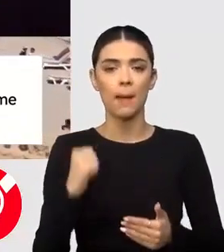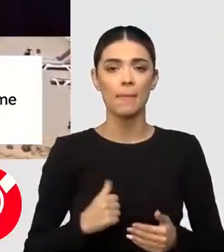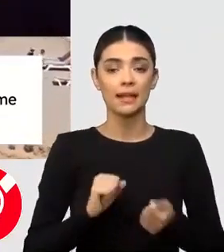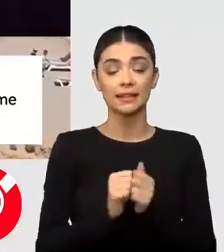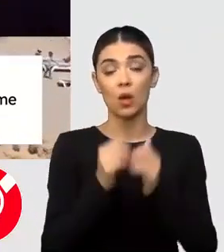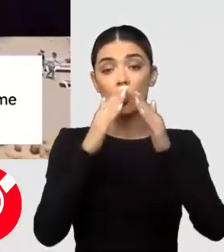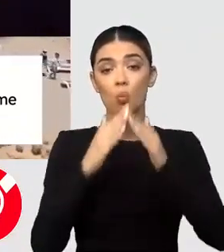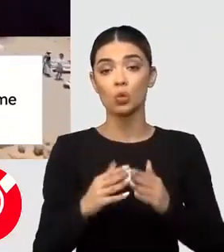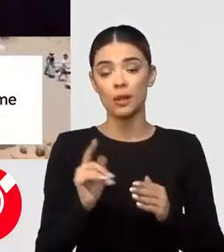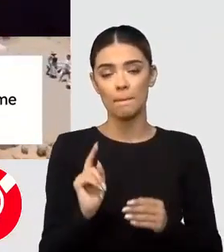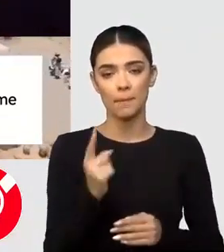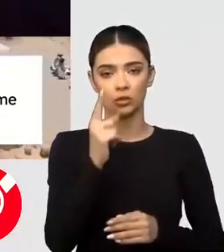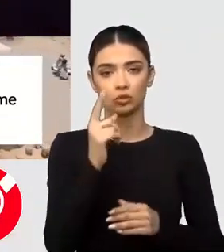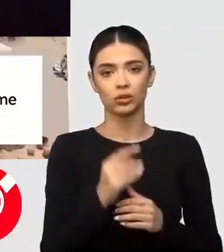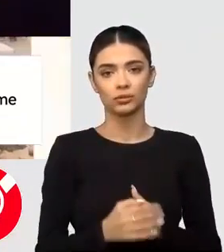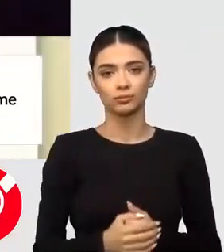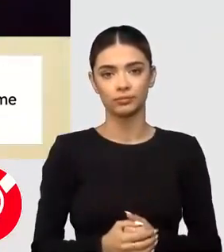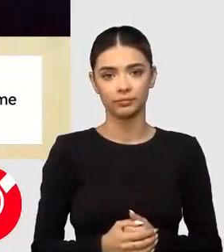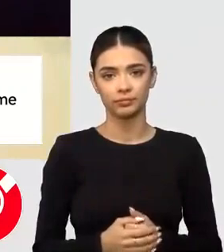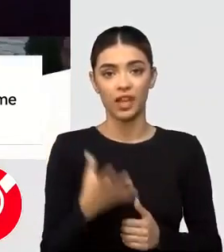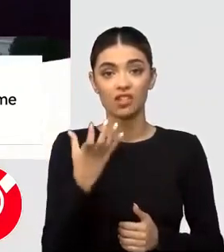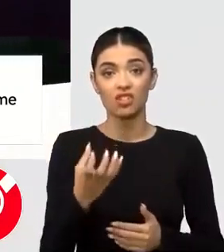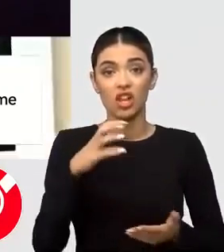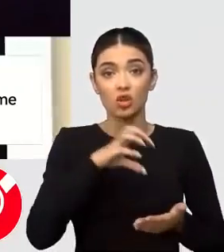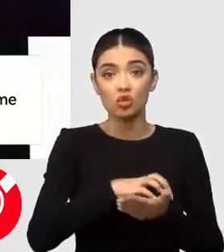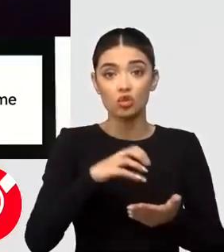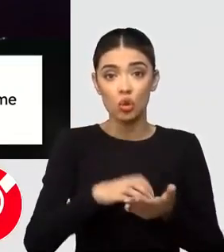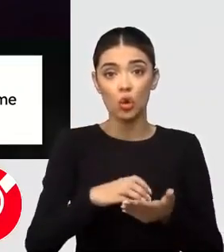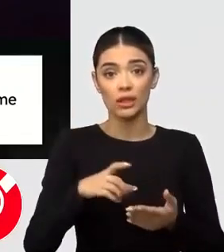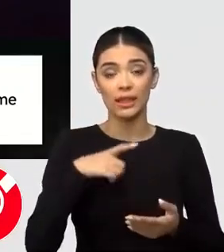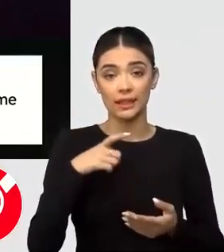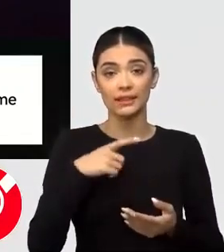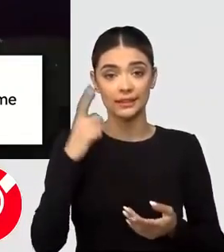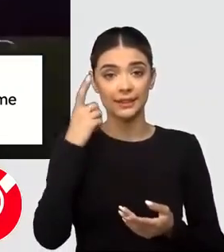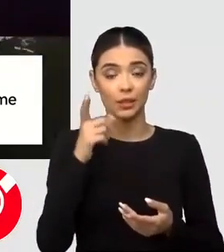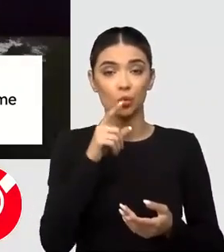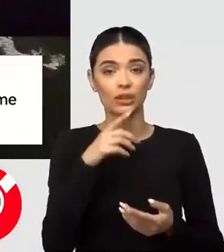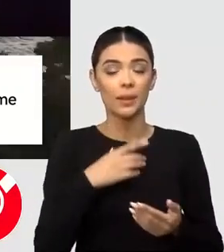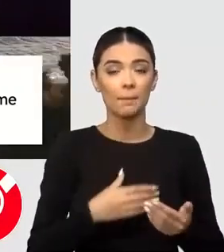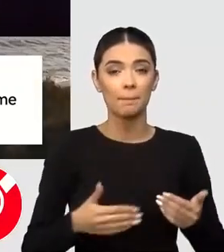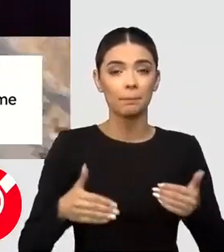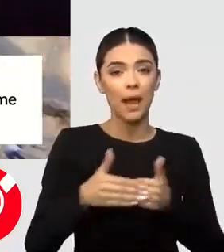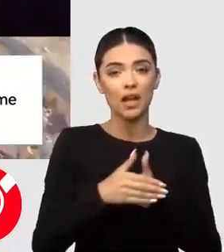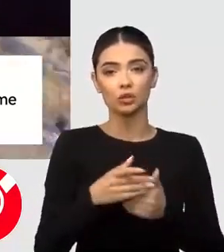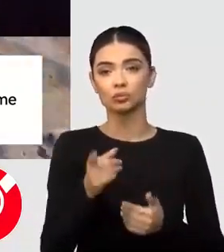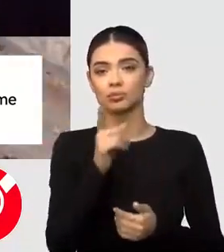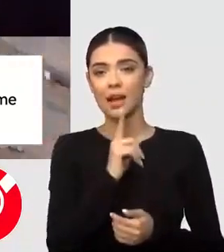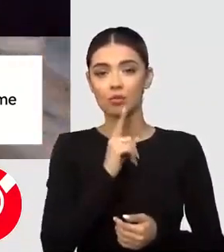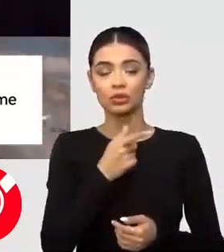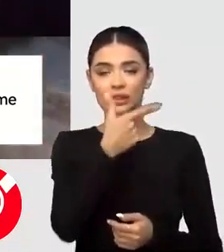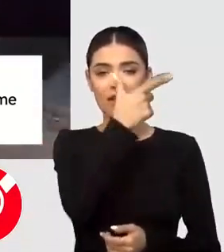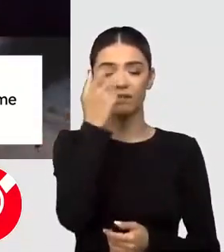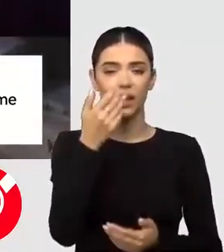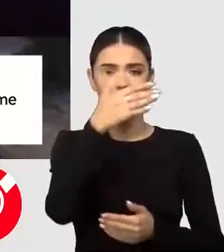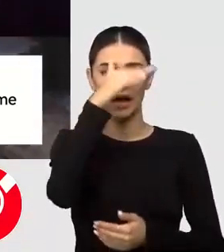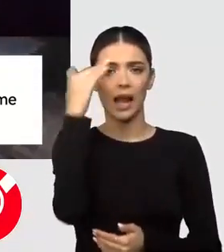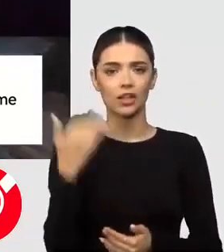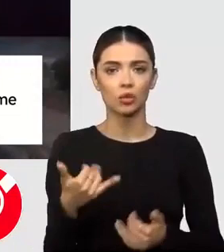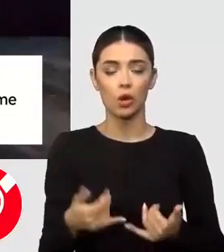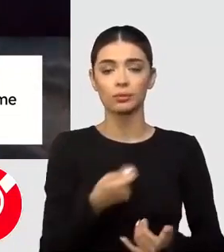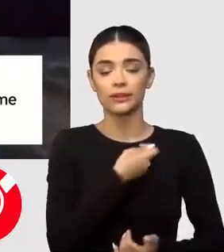la munte cât mai sus. Ce zone sau există mai degrabă zone ferite de canicuri în această perioadă în Spania?